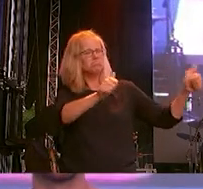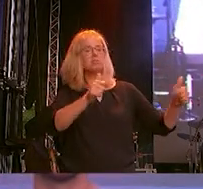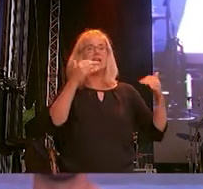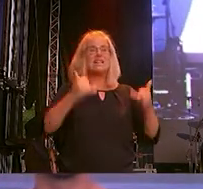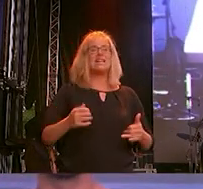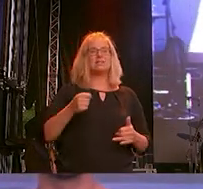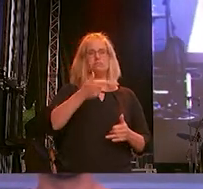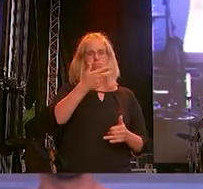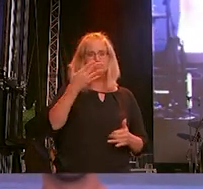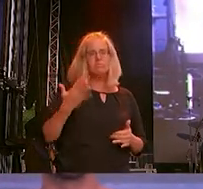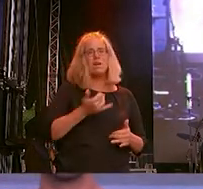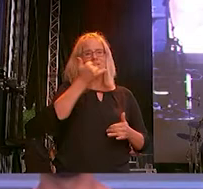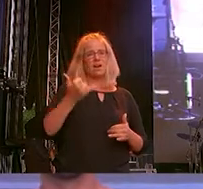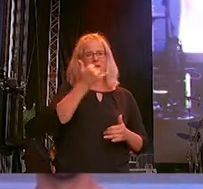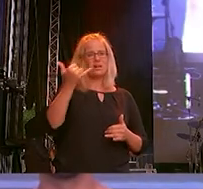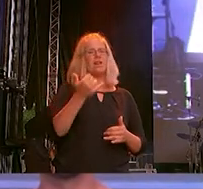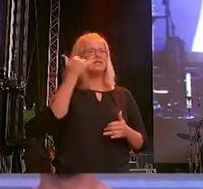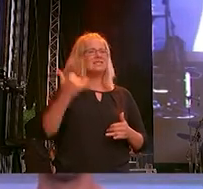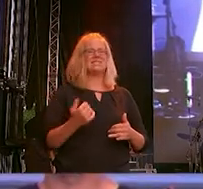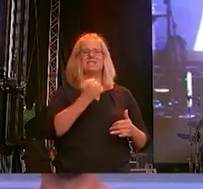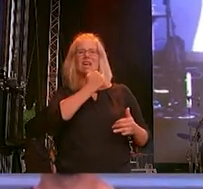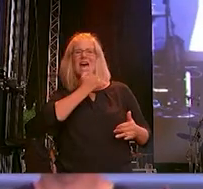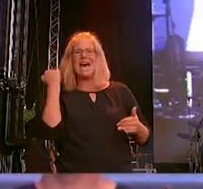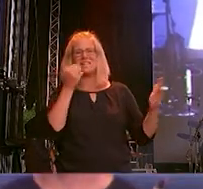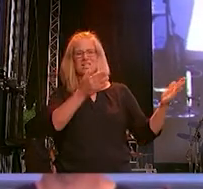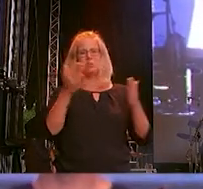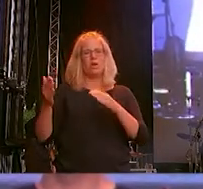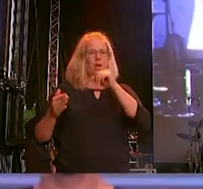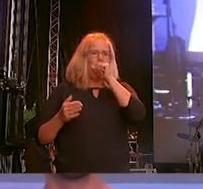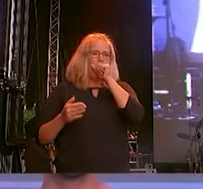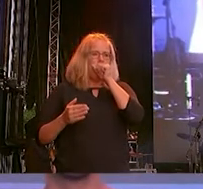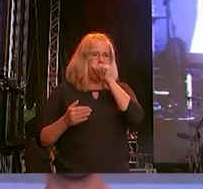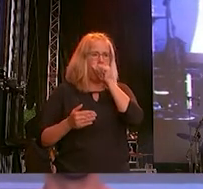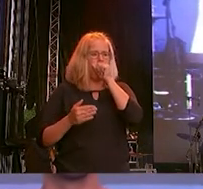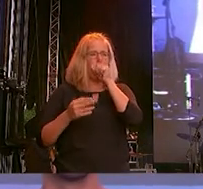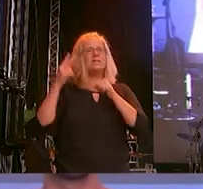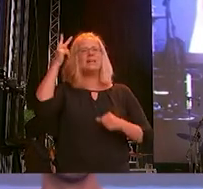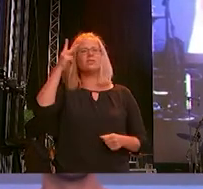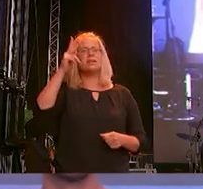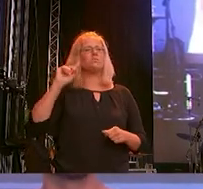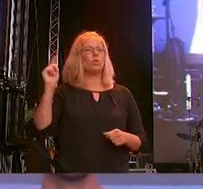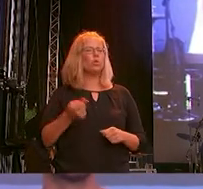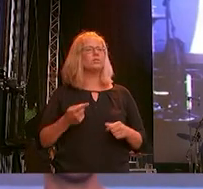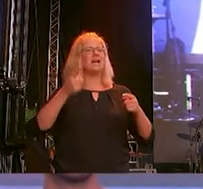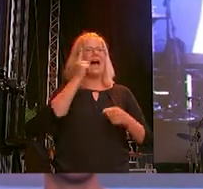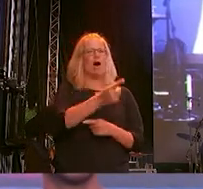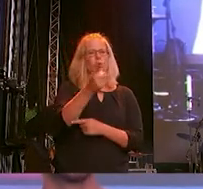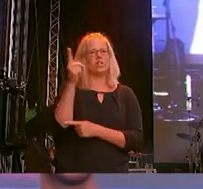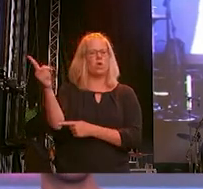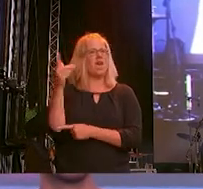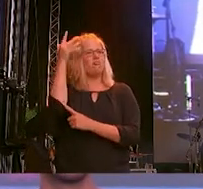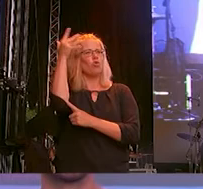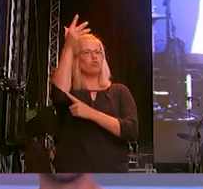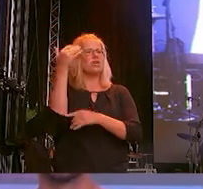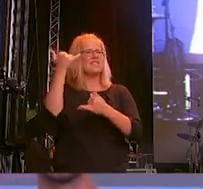haben sich Ressentiment, Rassismus, Empathielosigkeit, Nationalismus und autoritäre Vorstellungen einmal mehr breit